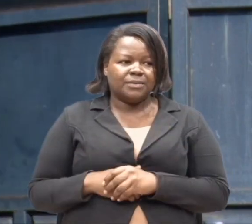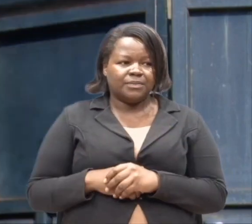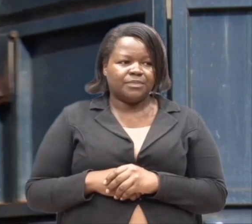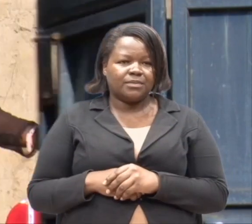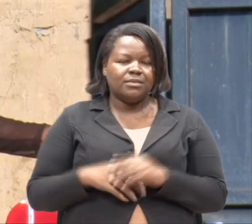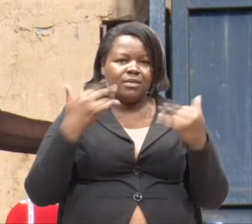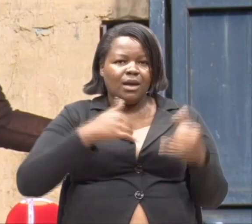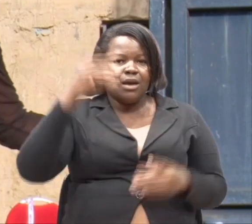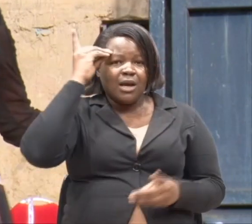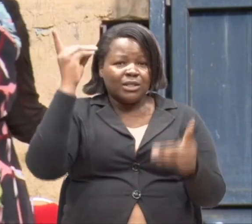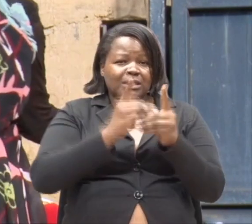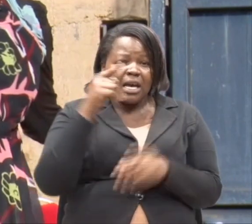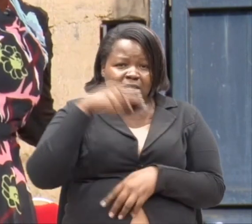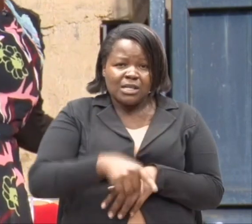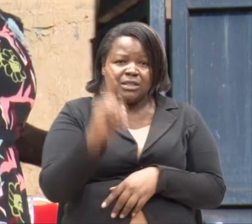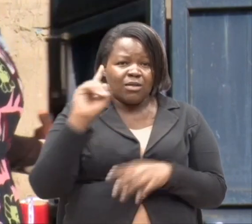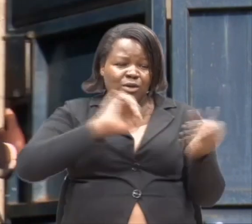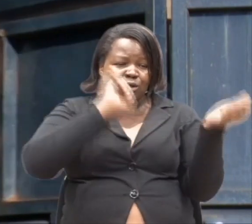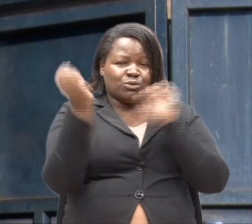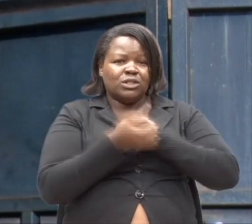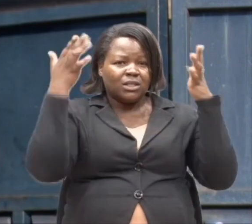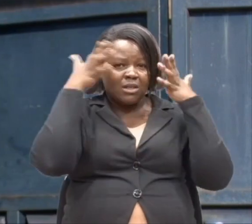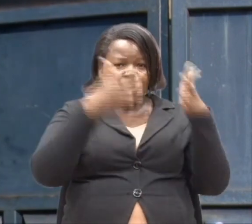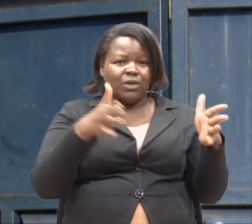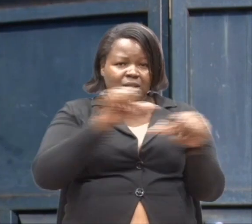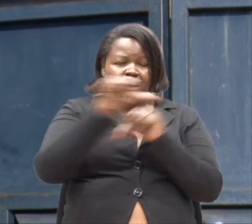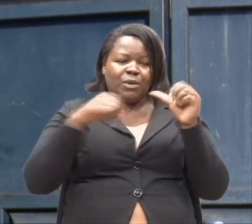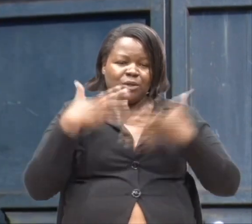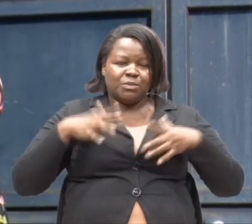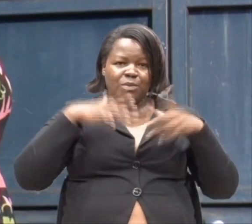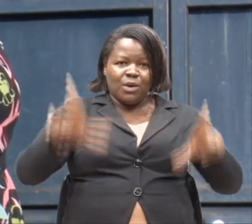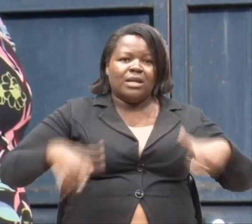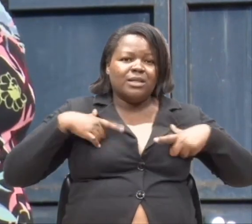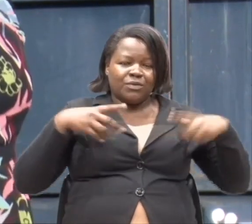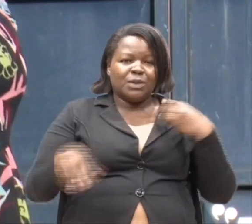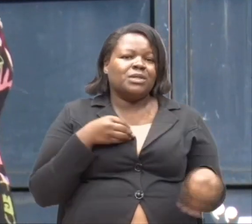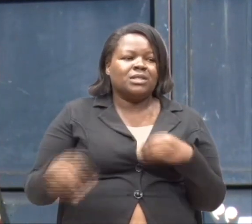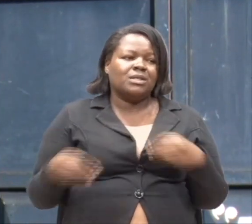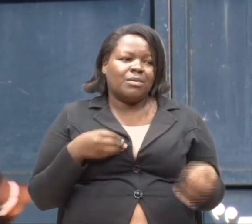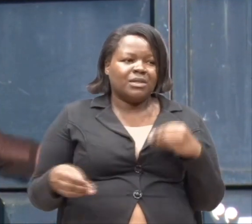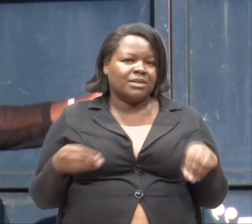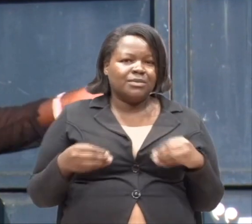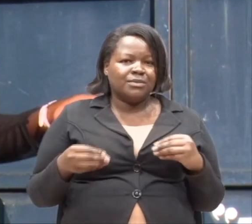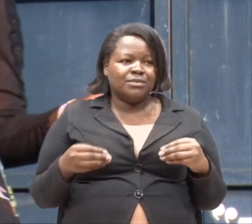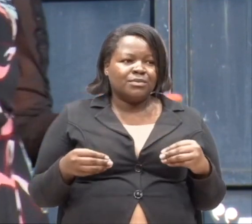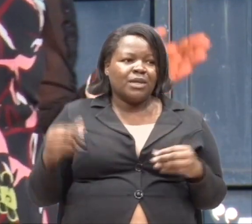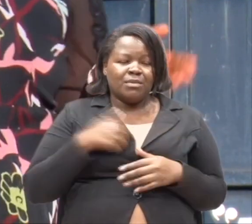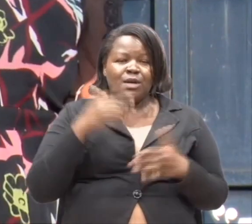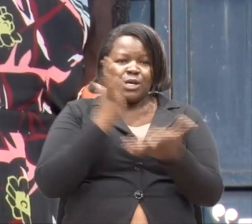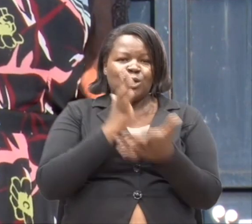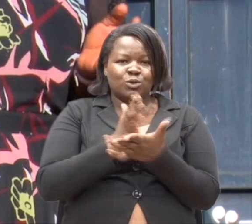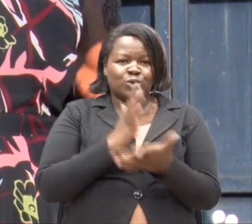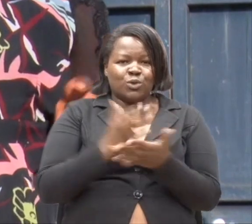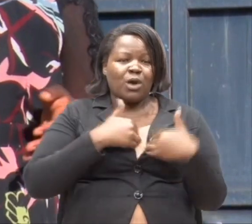Amua sasa ubadilishe mtazamo wako kuusu watu ambawa naishi na hali yaulemavu.